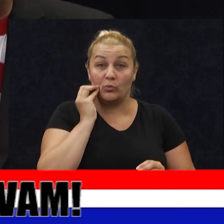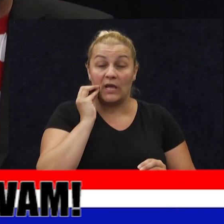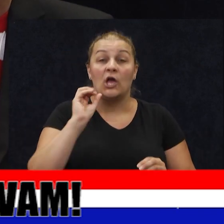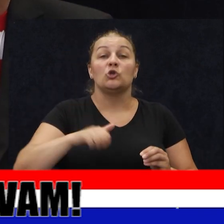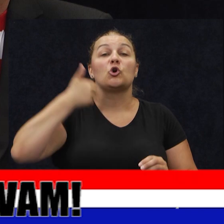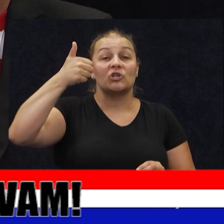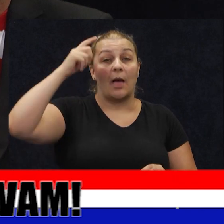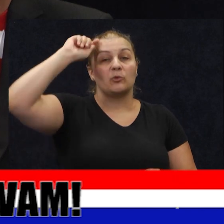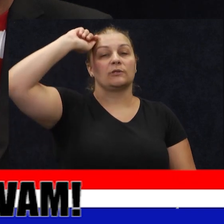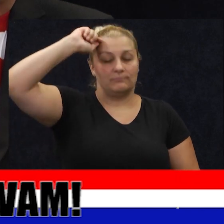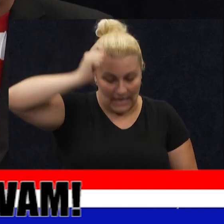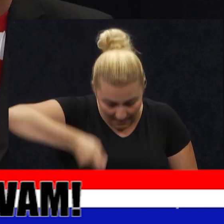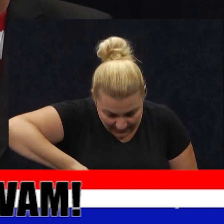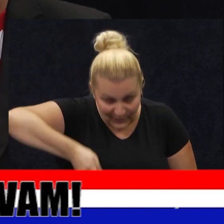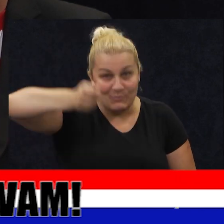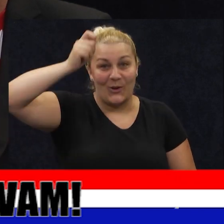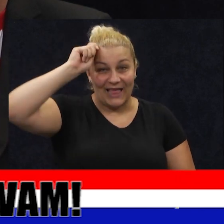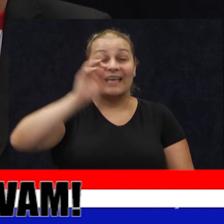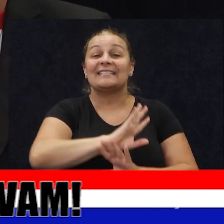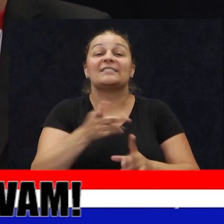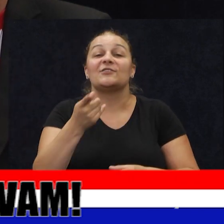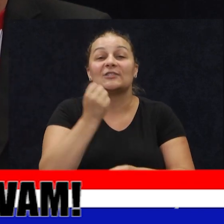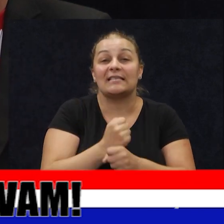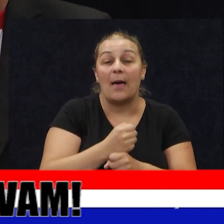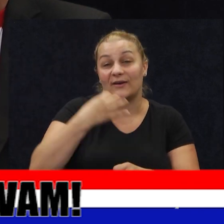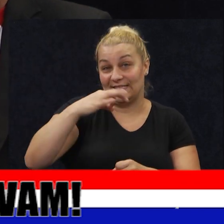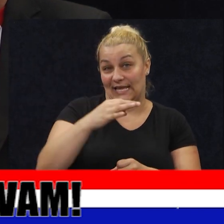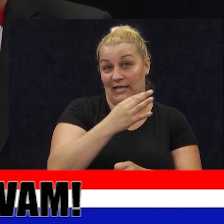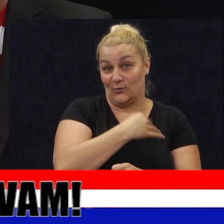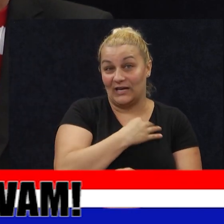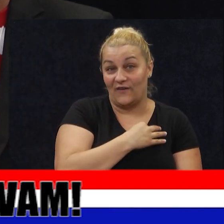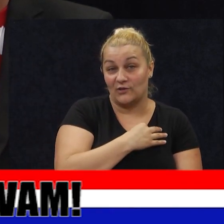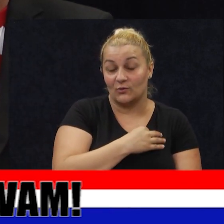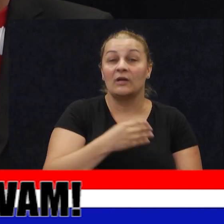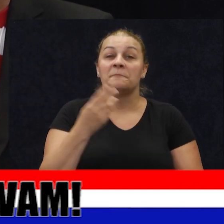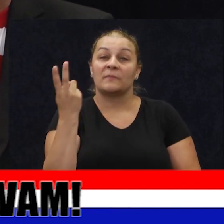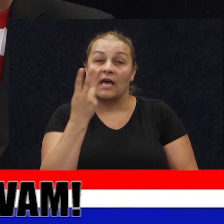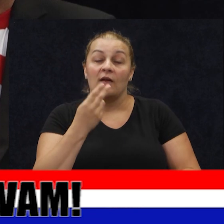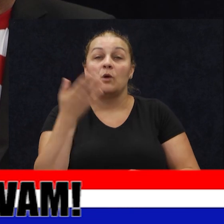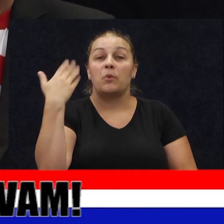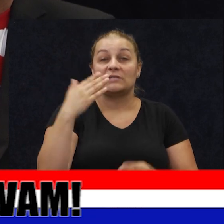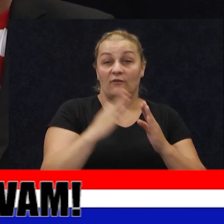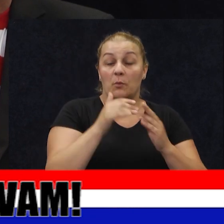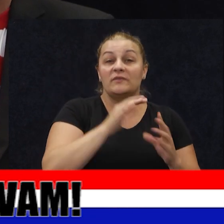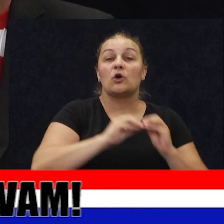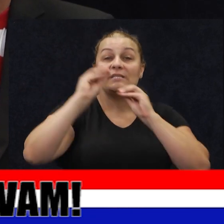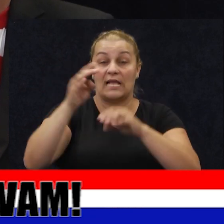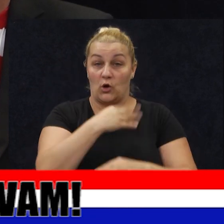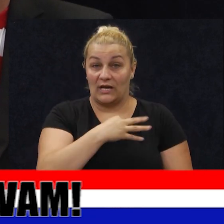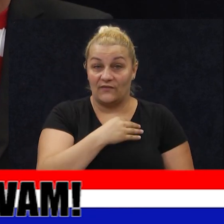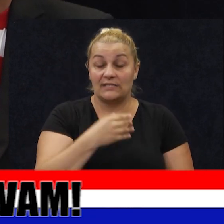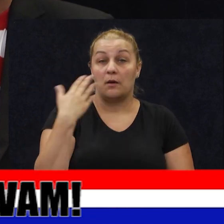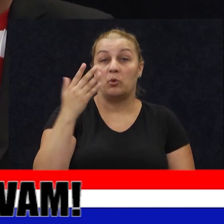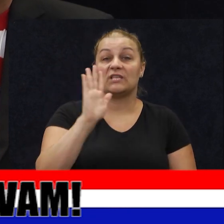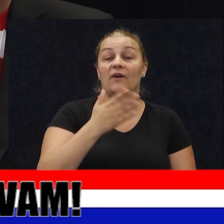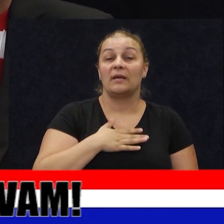kapavam do poda za sve što ste učinili za jedinu domovinu u Hrvatsku. Jasno pozdrav domoviskoj, iseljene Hrvatske, pozdrav